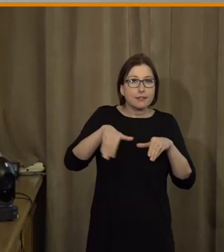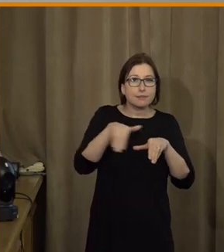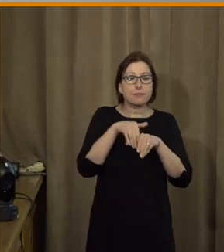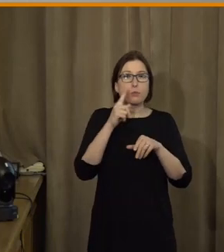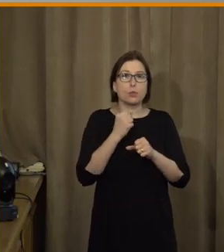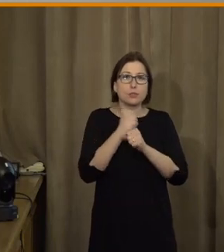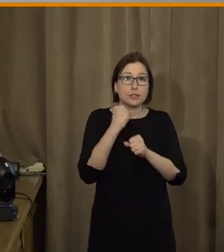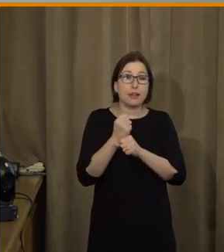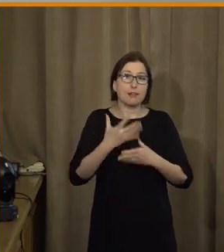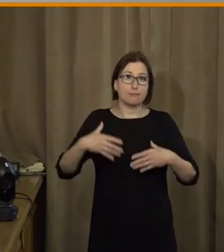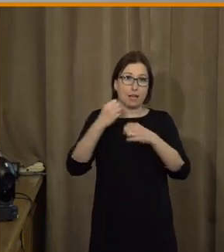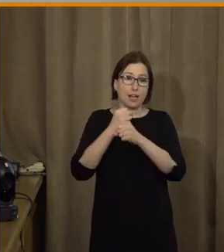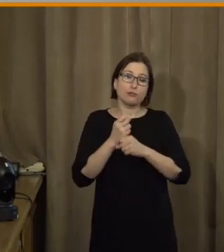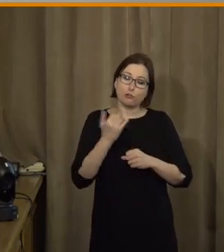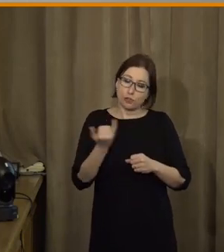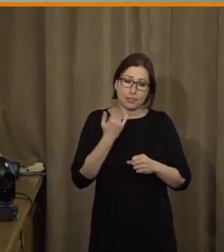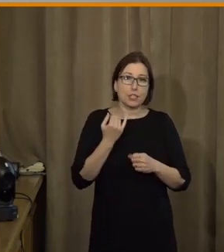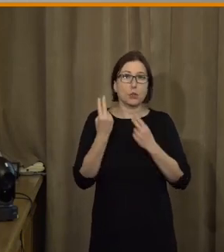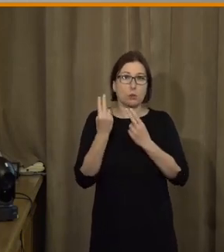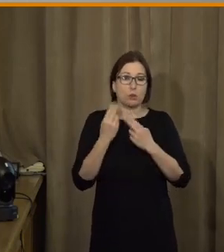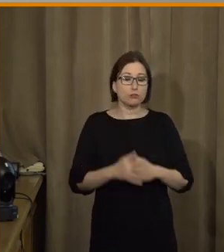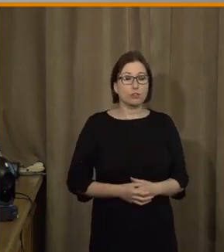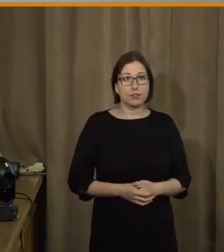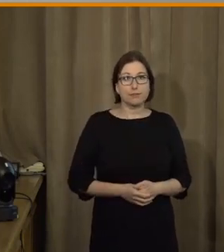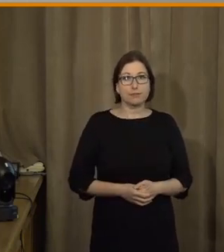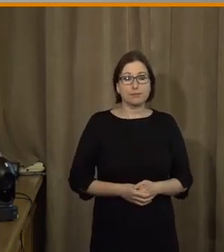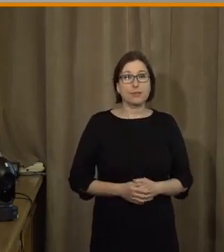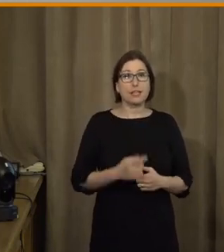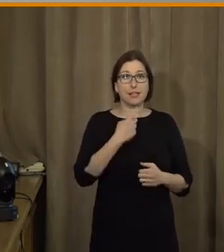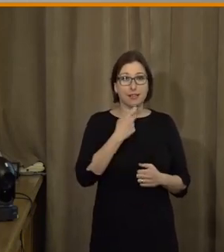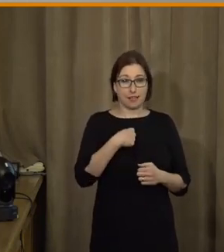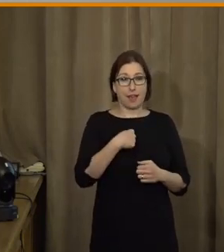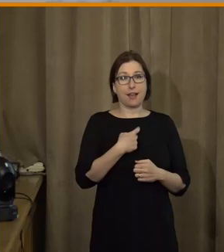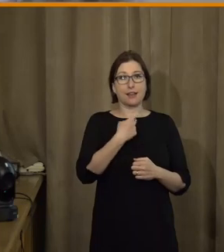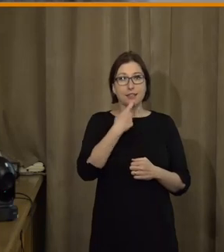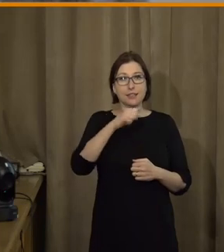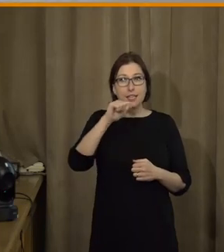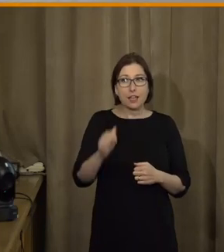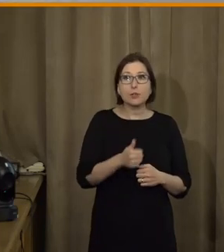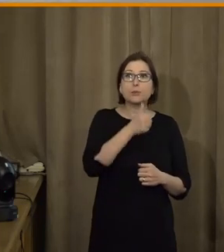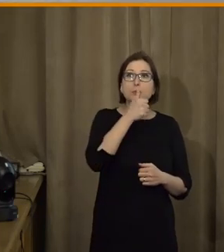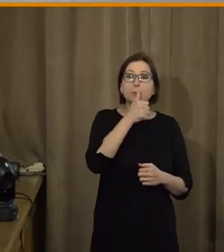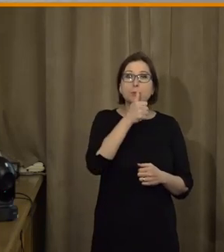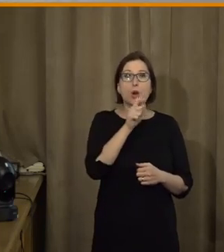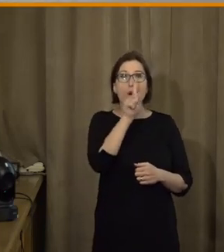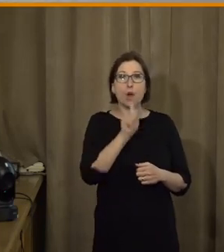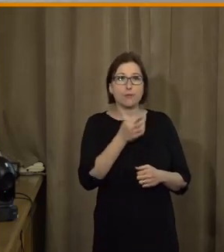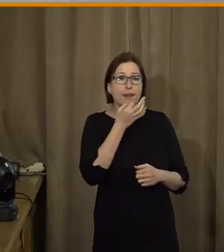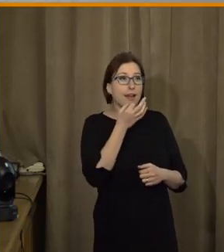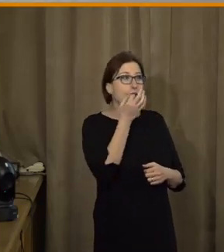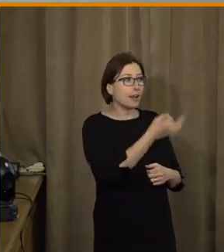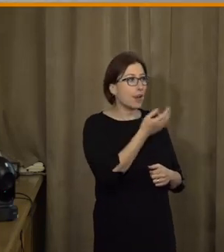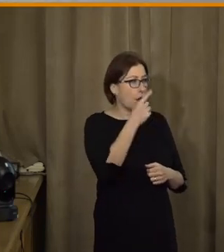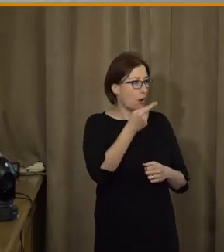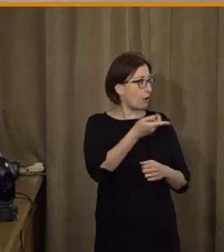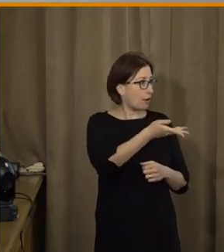musí být na to prostě budžet, což je tedy i ve vašem případě. Já bych tedy dovolila si ještě jednu otázku, máme z publika,